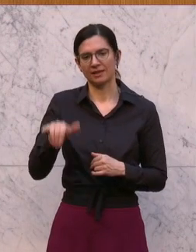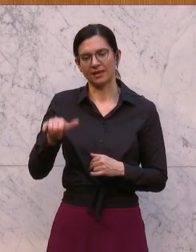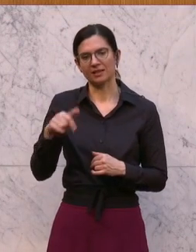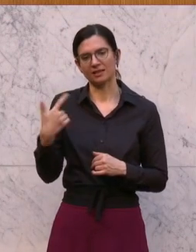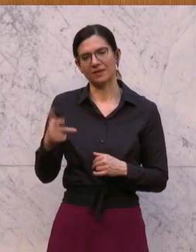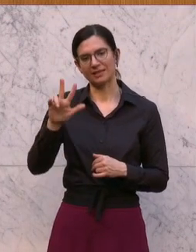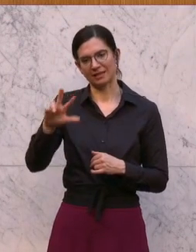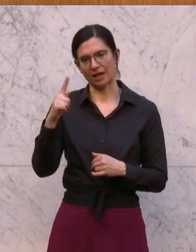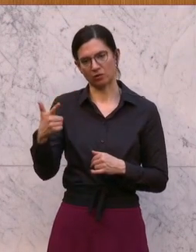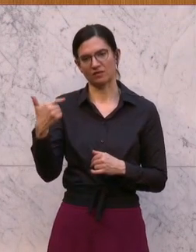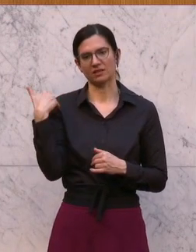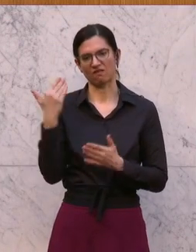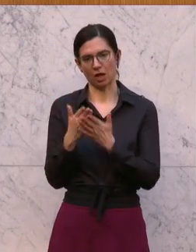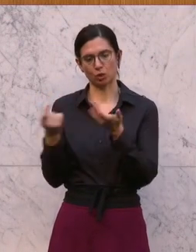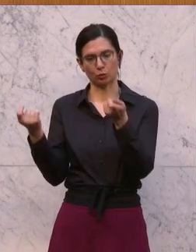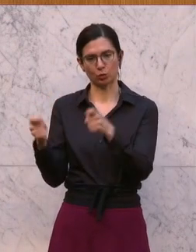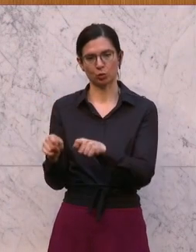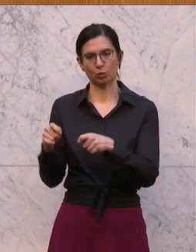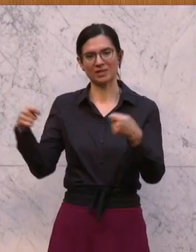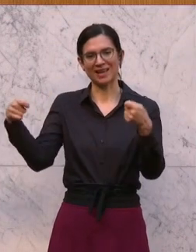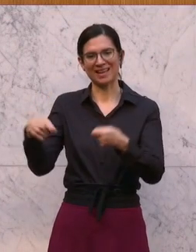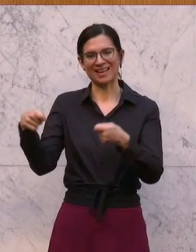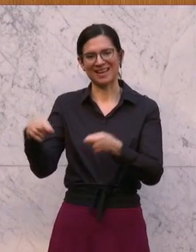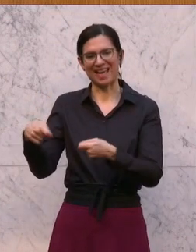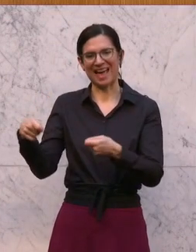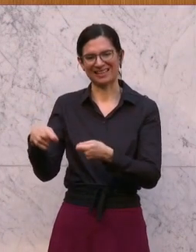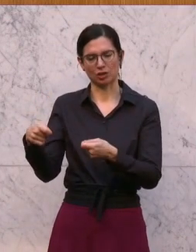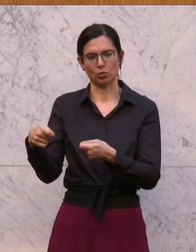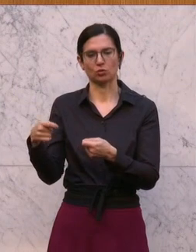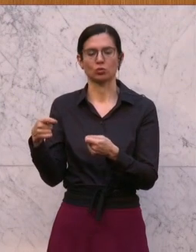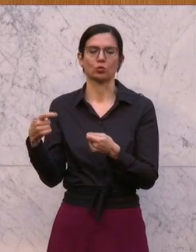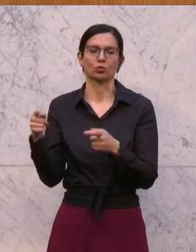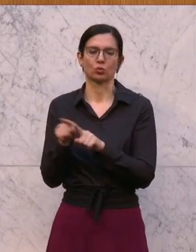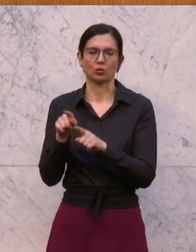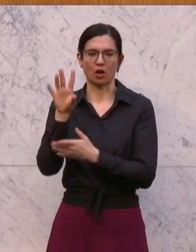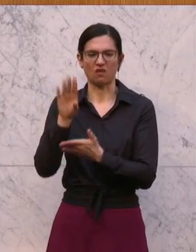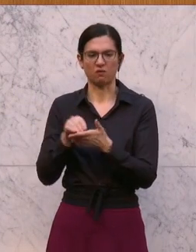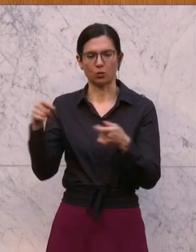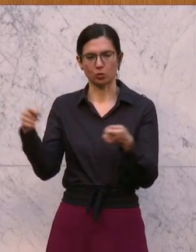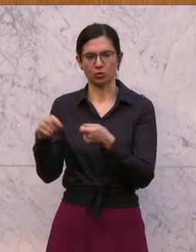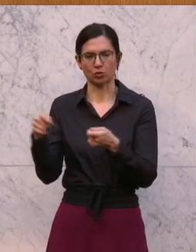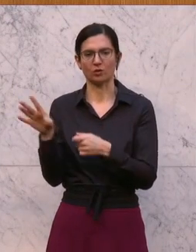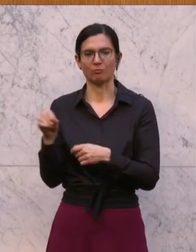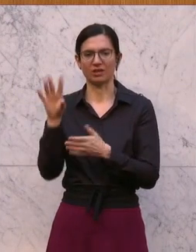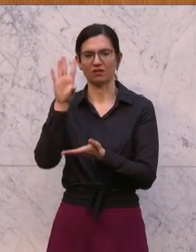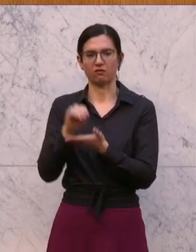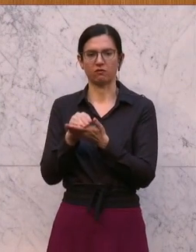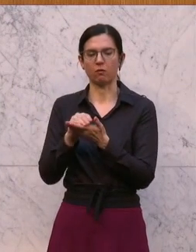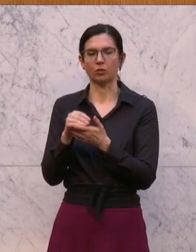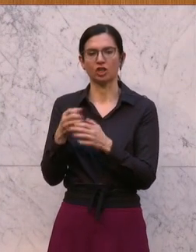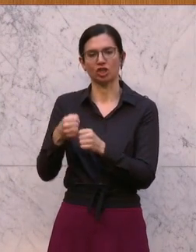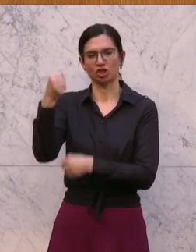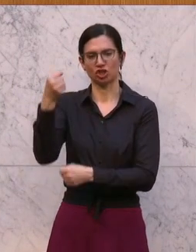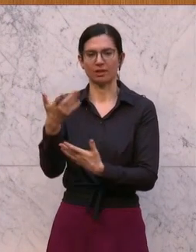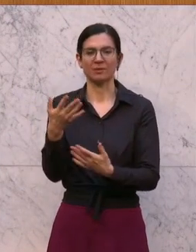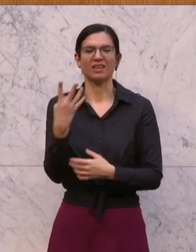einen Beschluss gefasst, Heizkostenzuschuss und Wohnkostenzuschuss, mit dem Wohnschirm mit insgesamt 450 Millionen